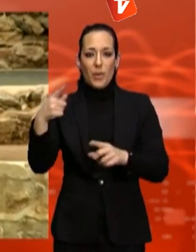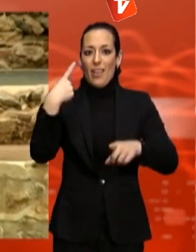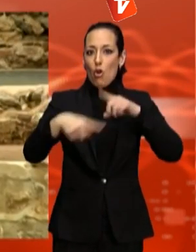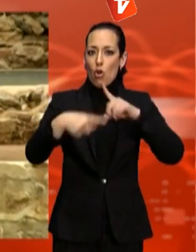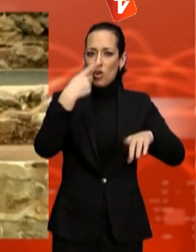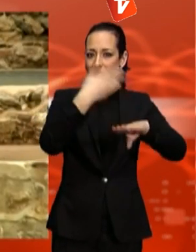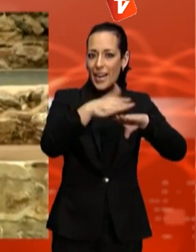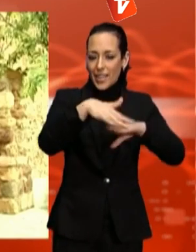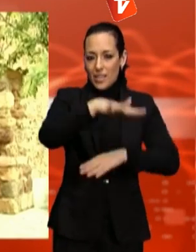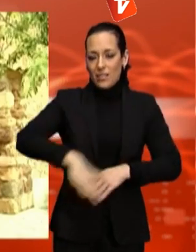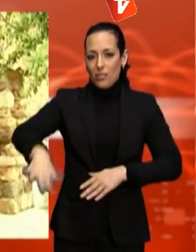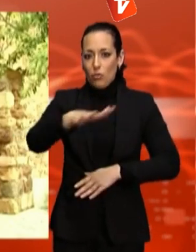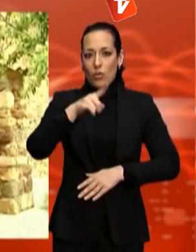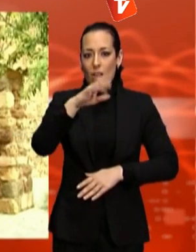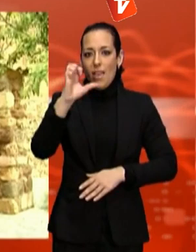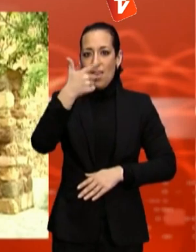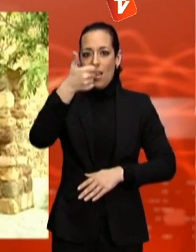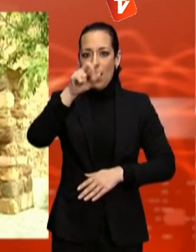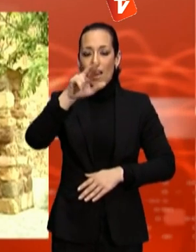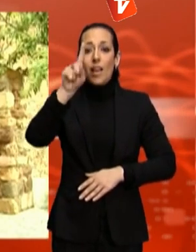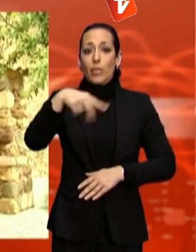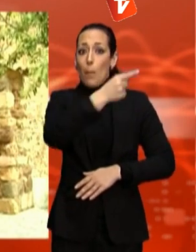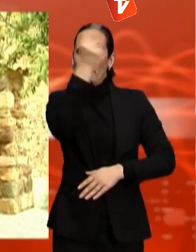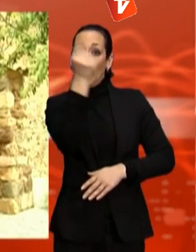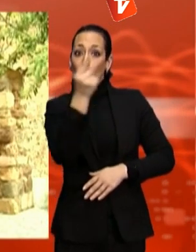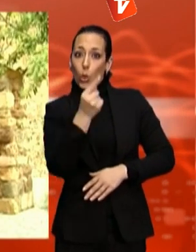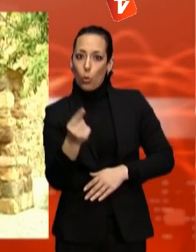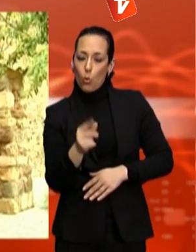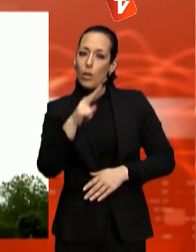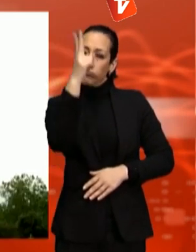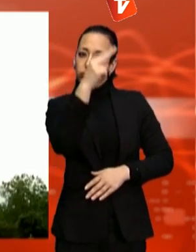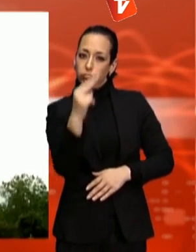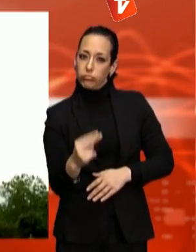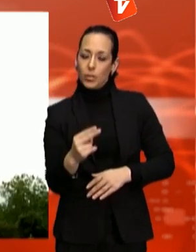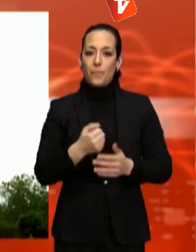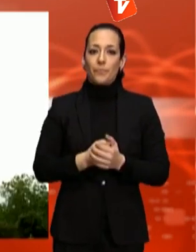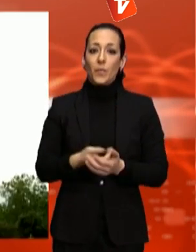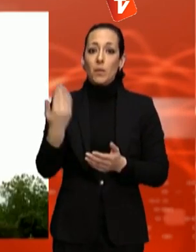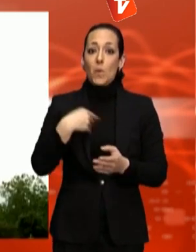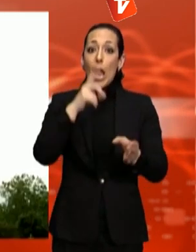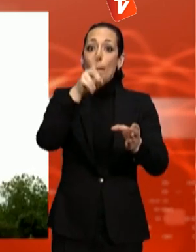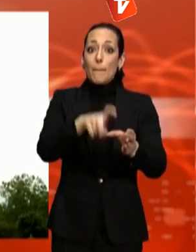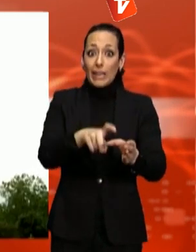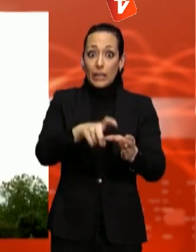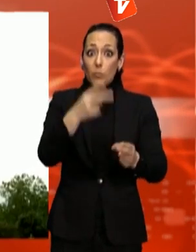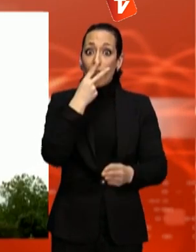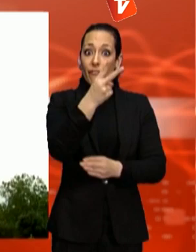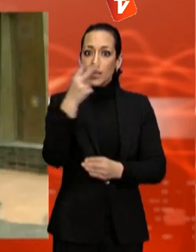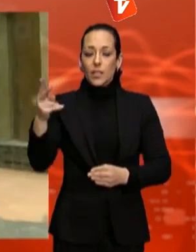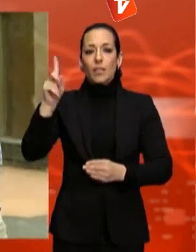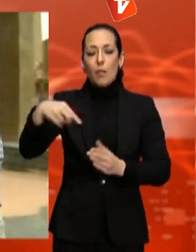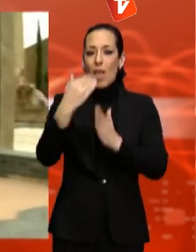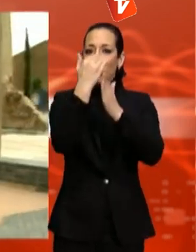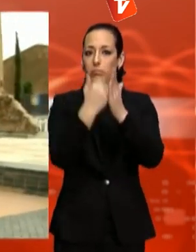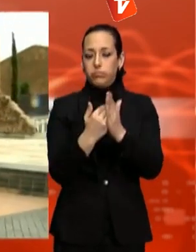'època del Bisbat d'Hègara, les pintures murals de l'Alta Edat Mitjana i els mateixos temples. Els participants gaudeixen d'un 10% de